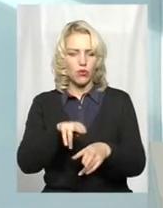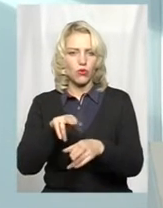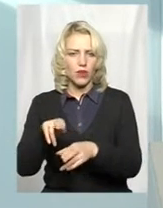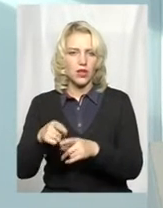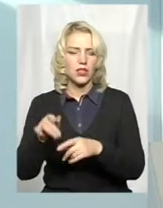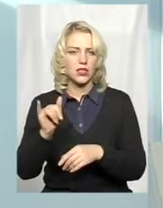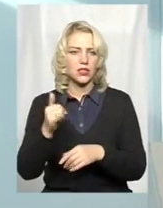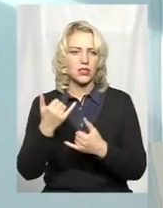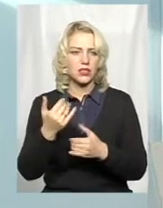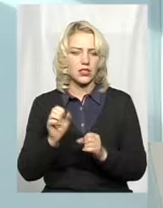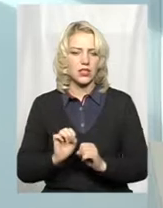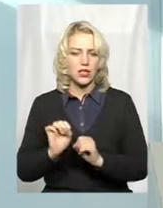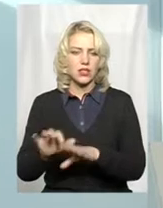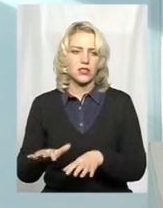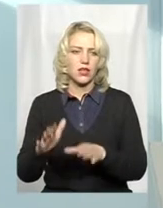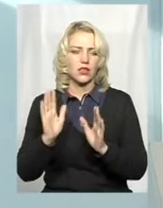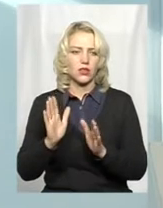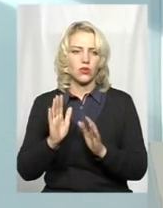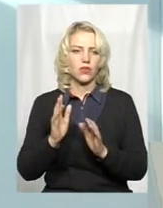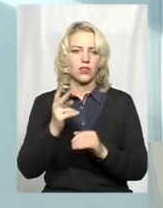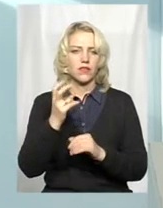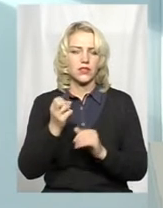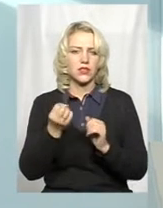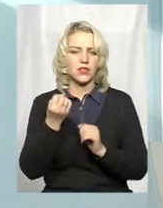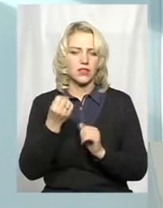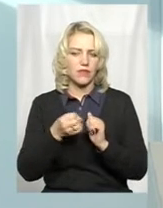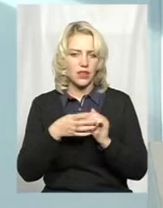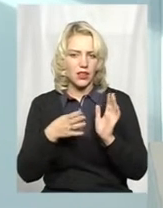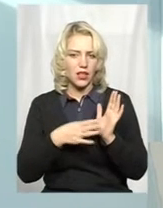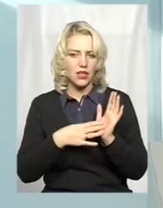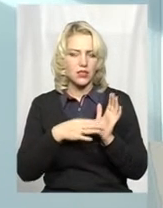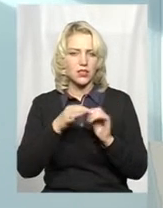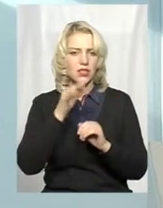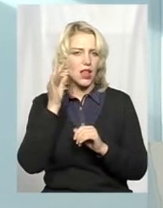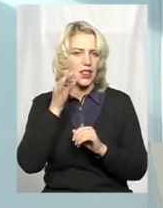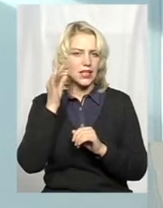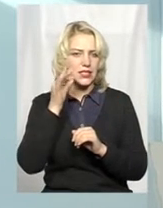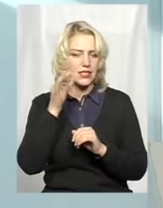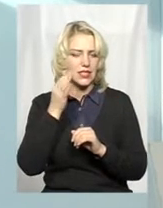всього-навсього 212 галів лисиці для проведення, скажімо,